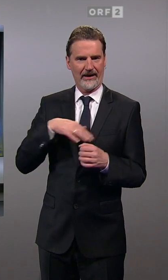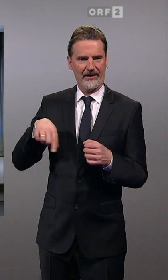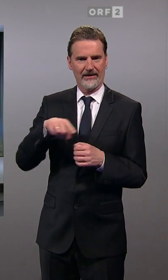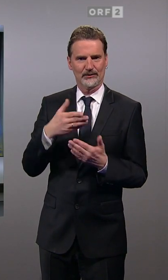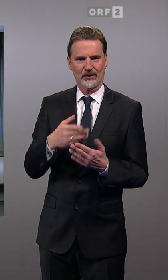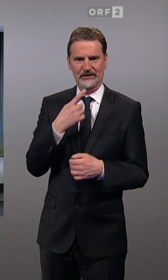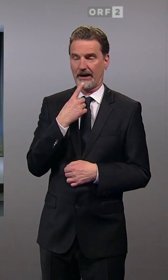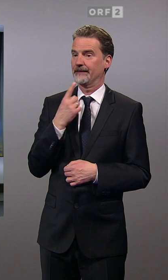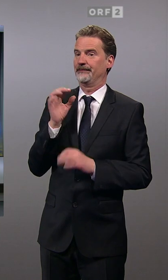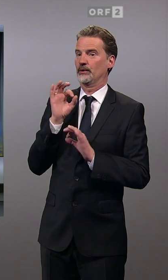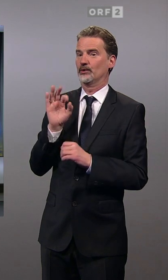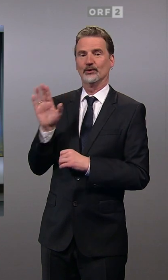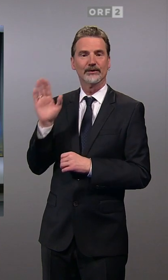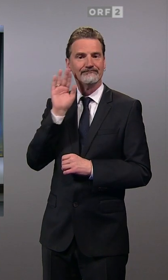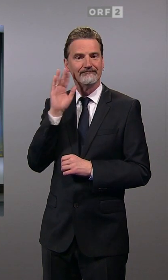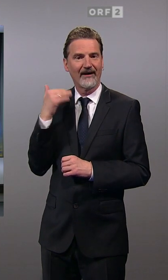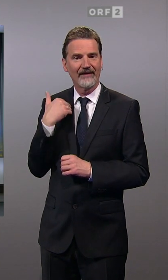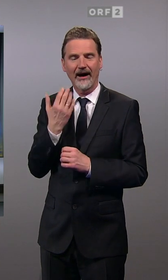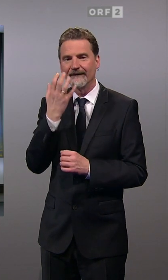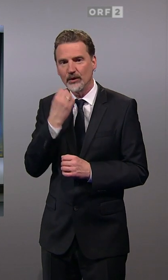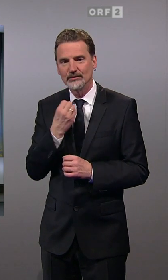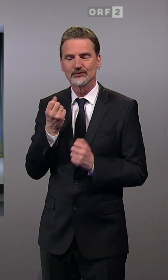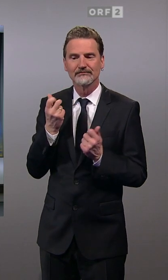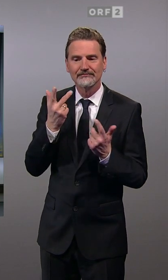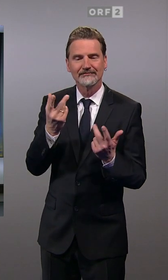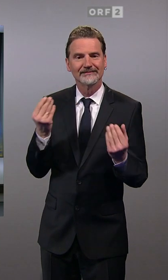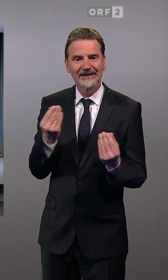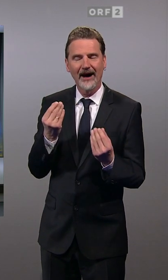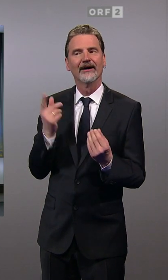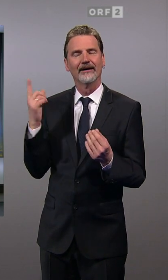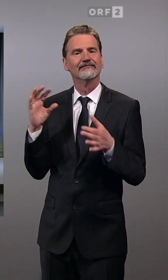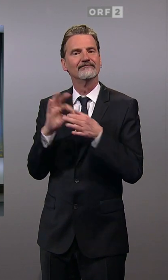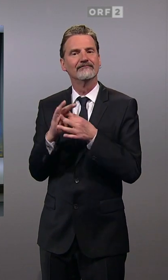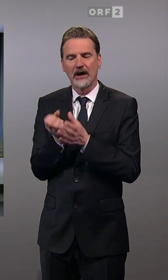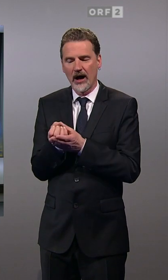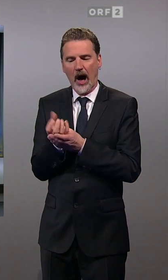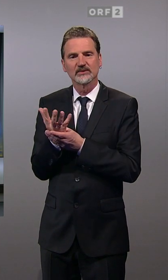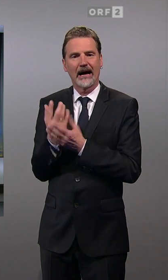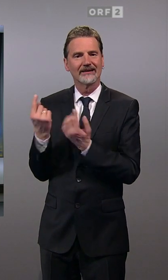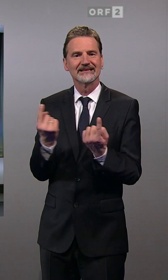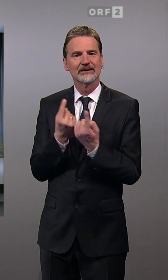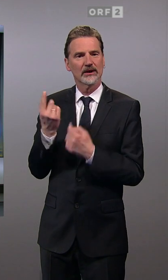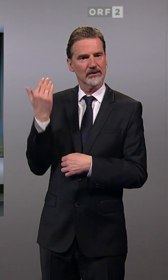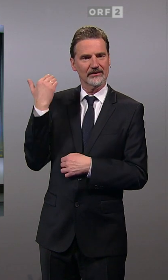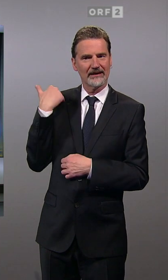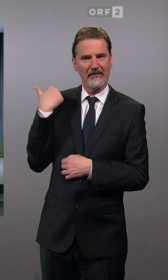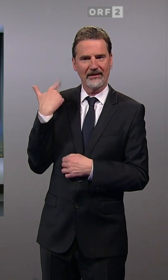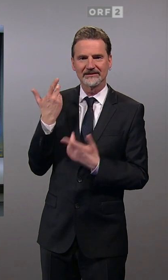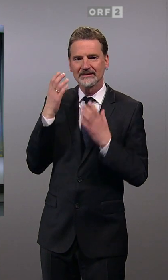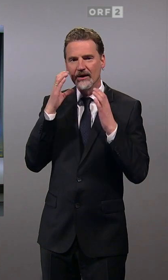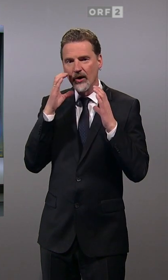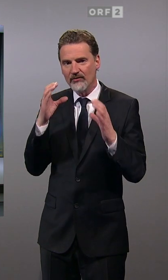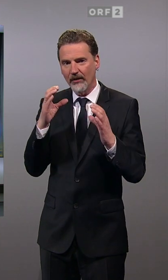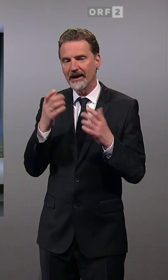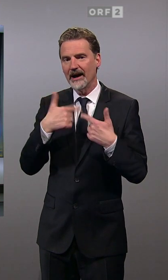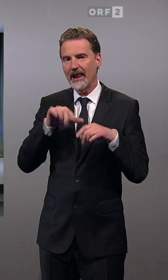weg all diese Wünsche, die wir da jetzt geäußert gehört haben, von welcher Ausgangslage weg die eben gehen. Die ÖVP hat bei der letzten